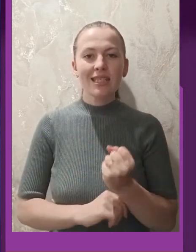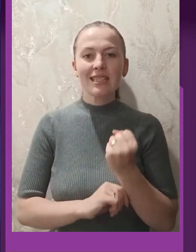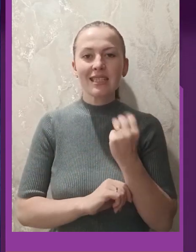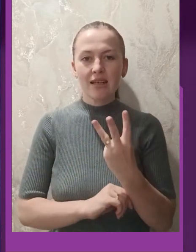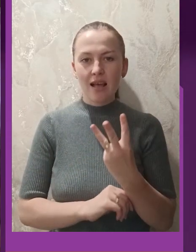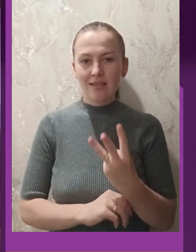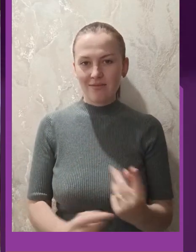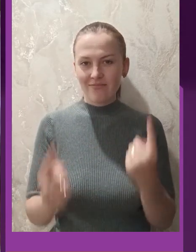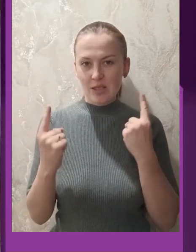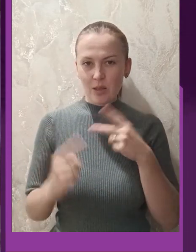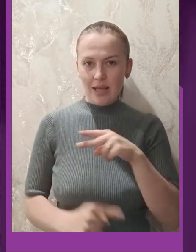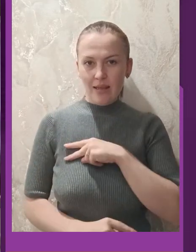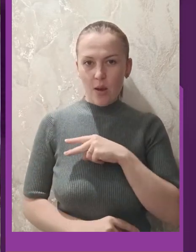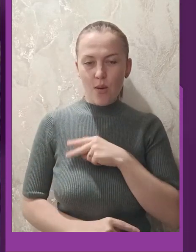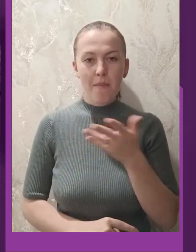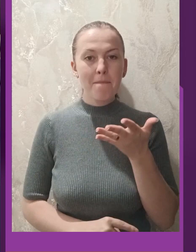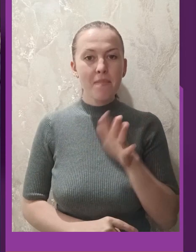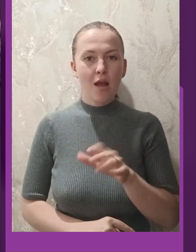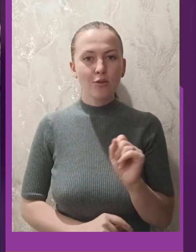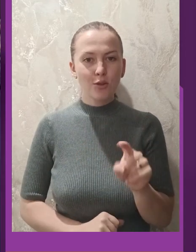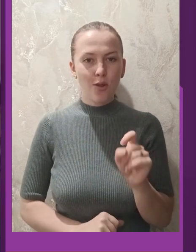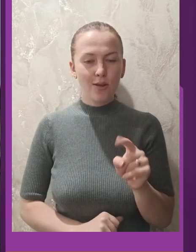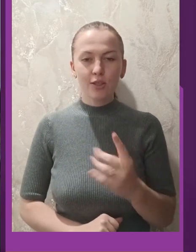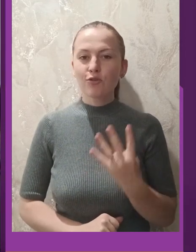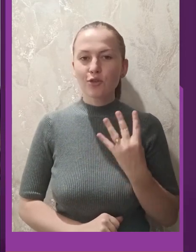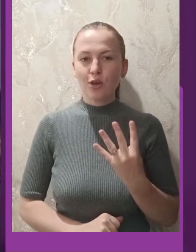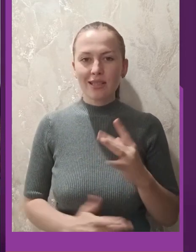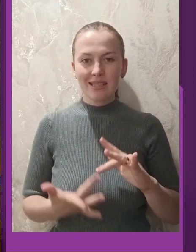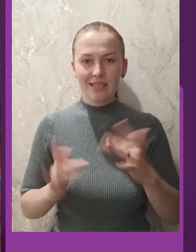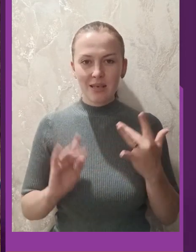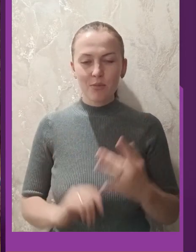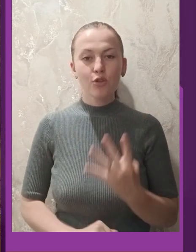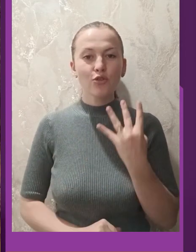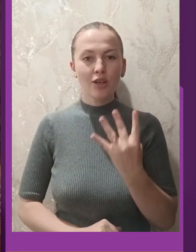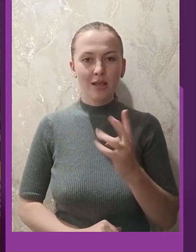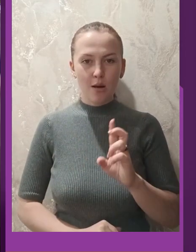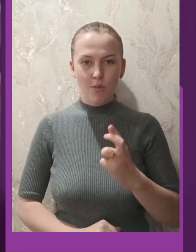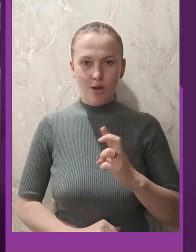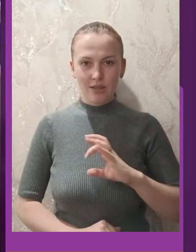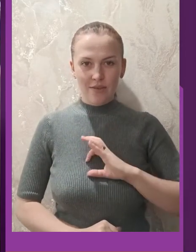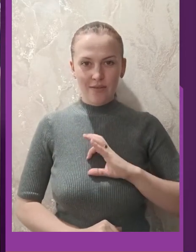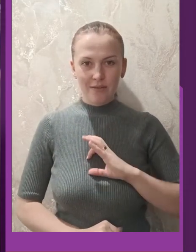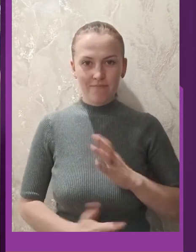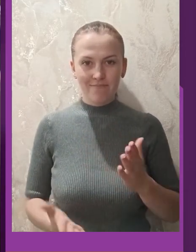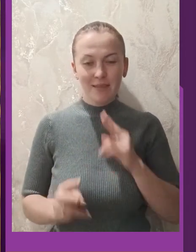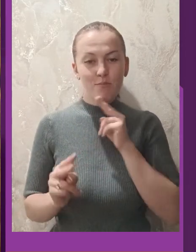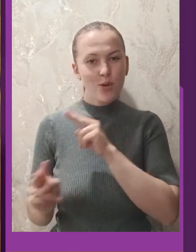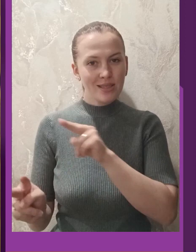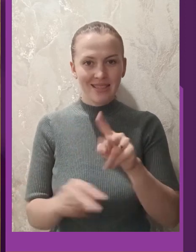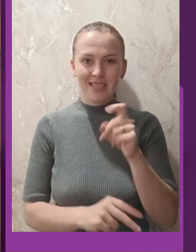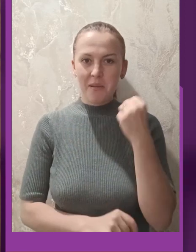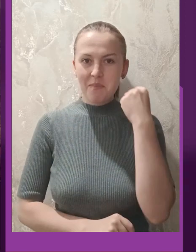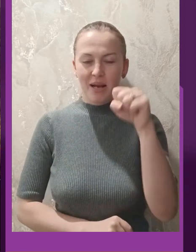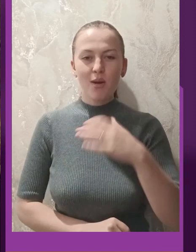високих нагород. П'ять золотих, чотири срібних та чотири бронзини. Постерігайте за